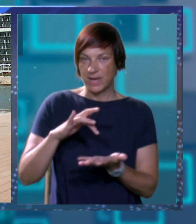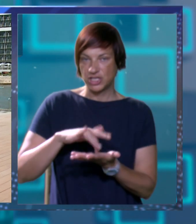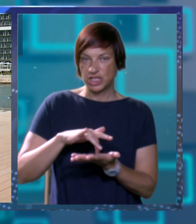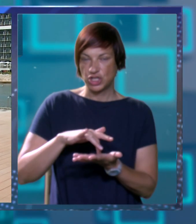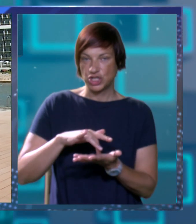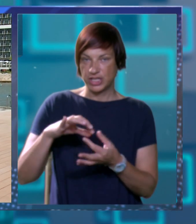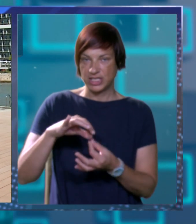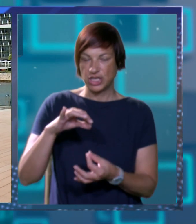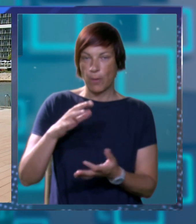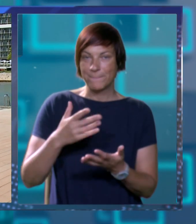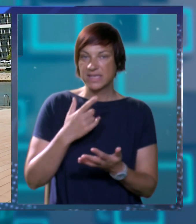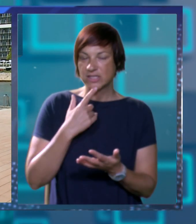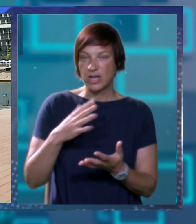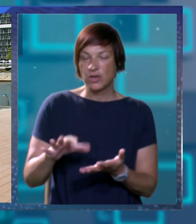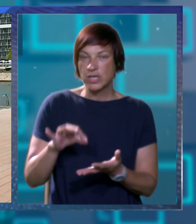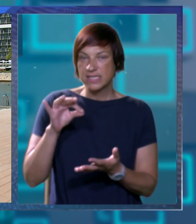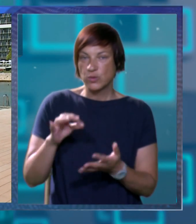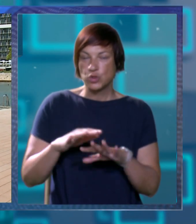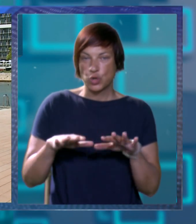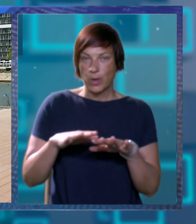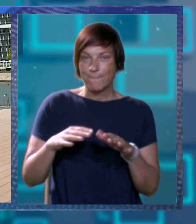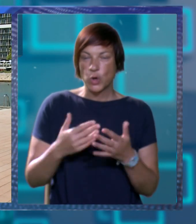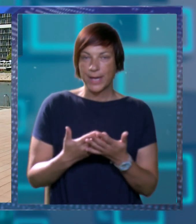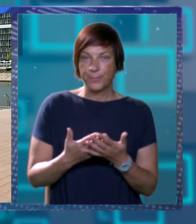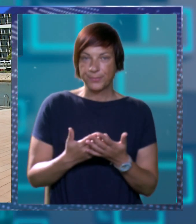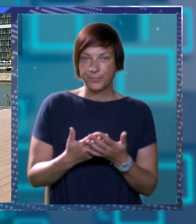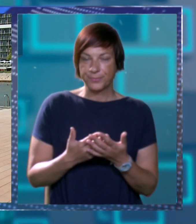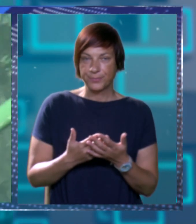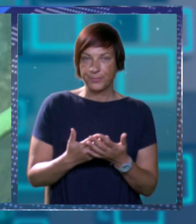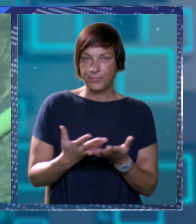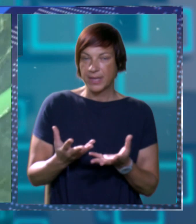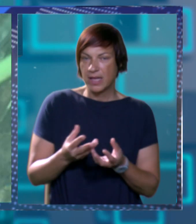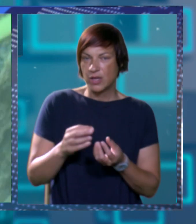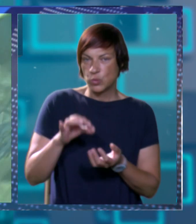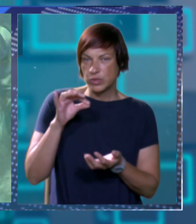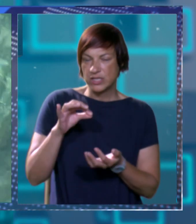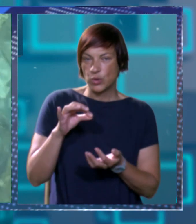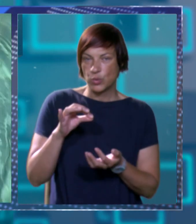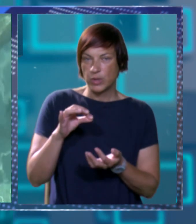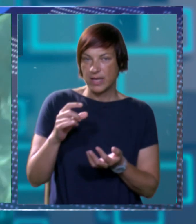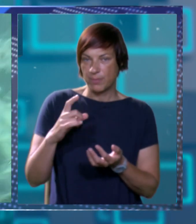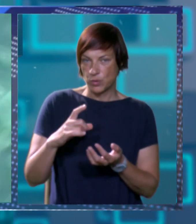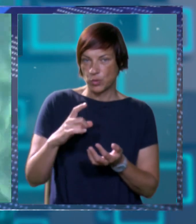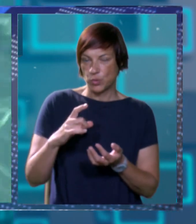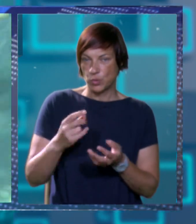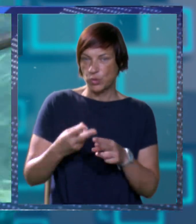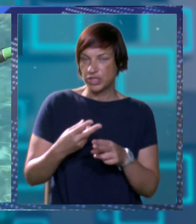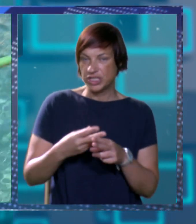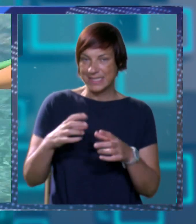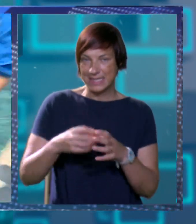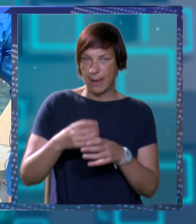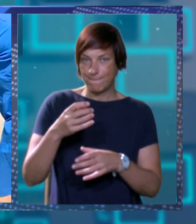točno određena lokacija na koje se uzorkuje more. Znači uzorkujemo more uz sterilne